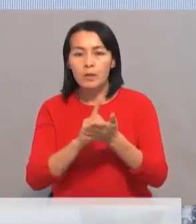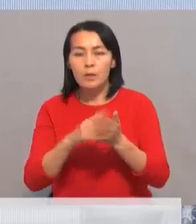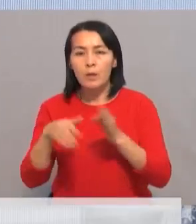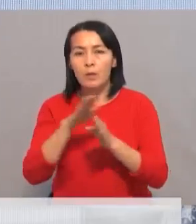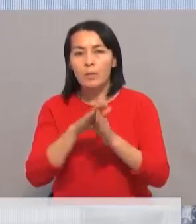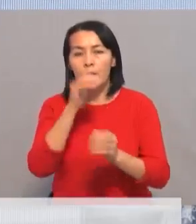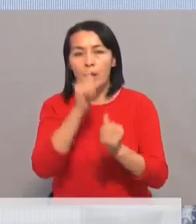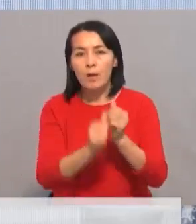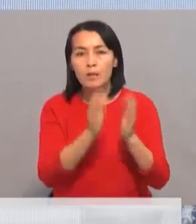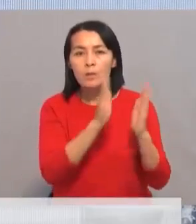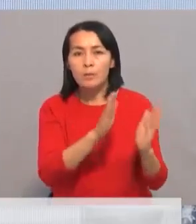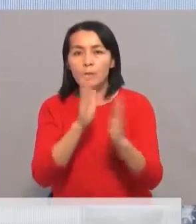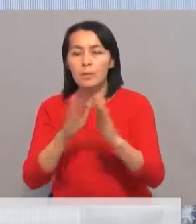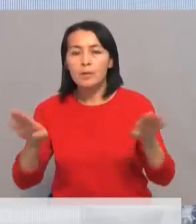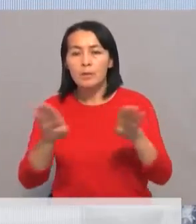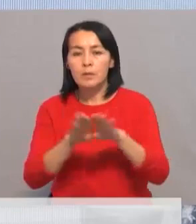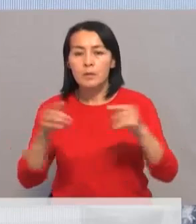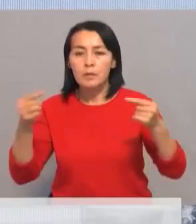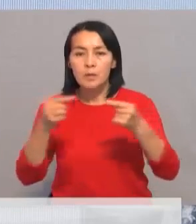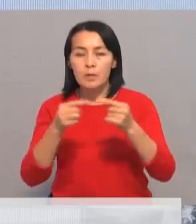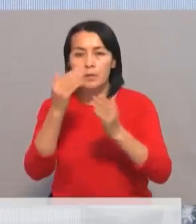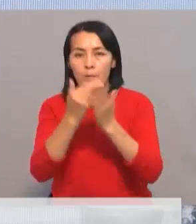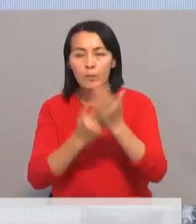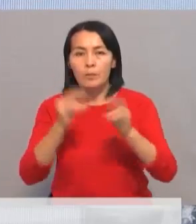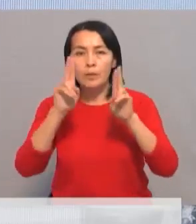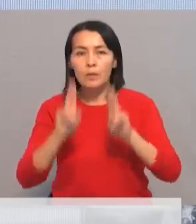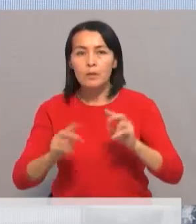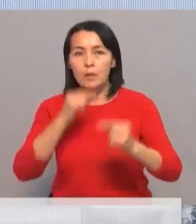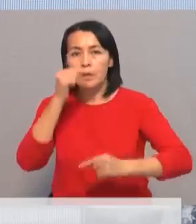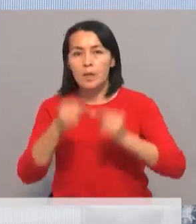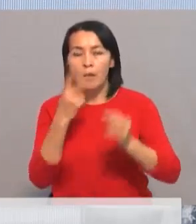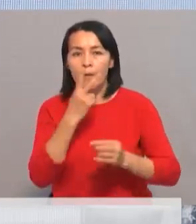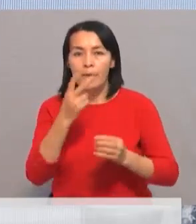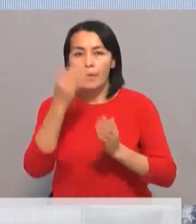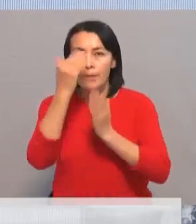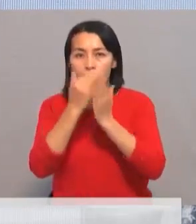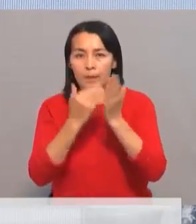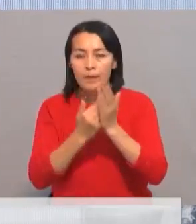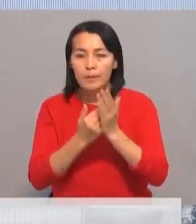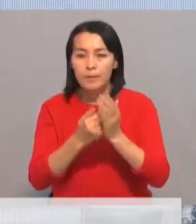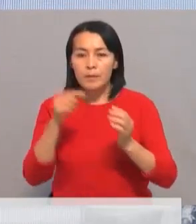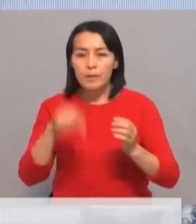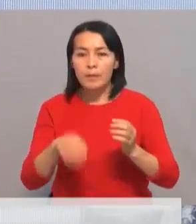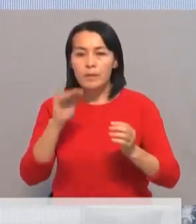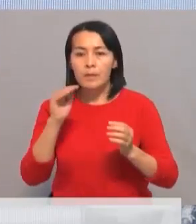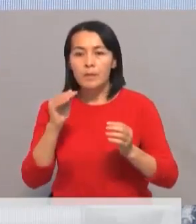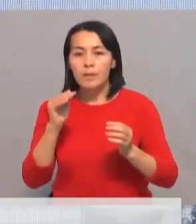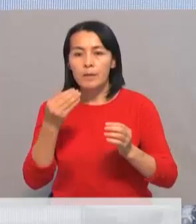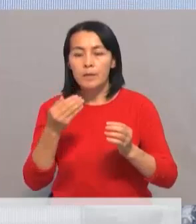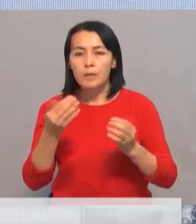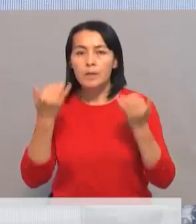по каждому пункту и в соответствии с установленной формой. Далее вы видите табличку. Это табличка критериев оценки